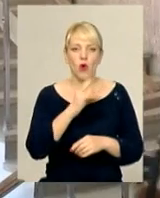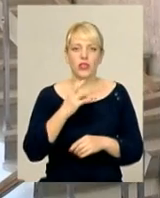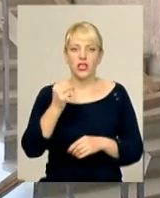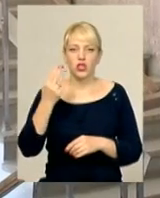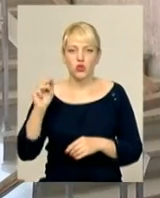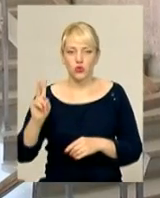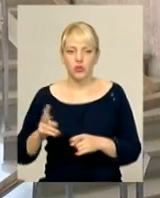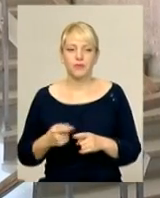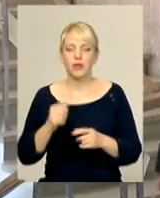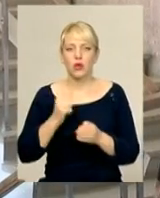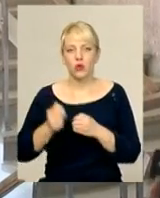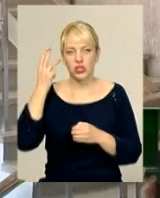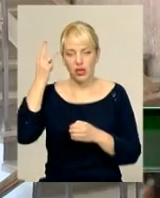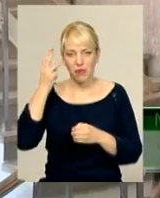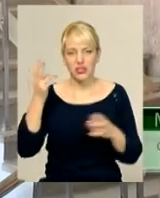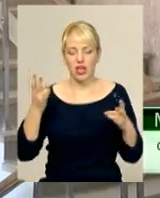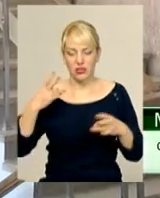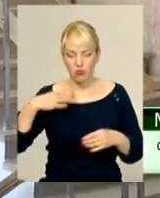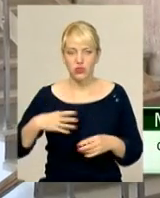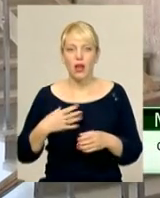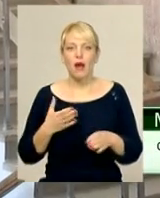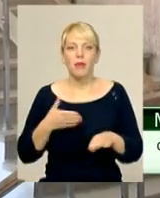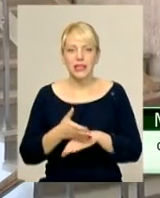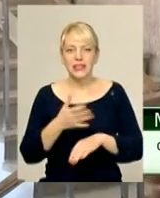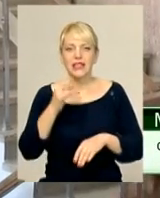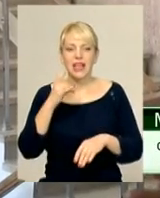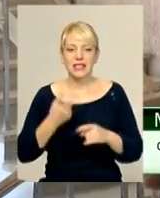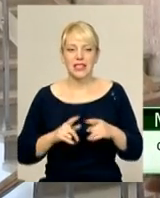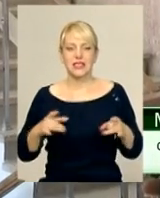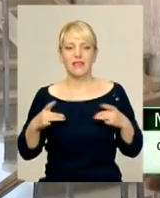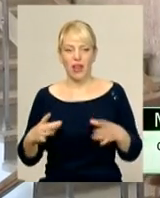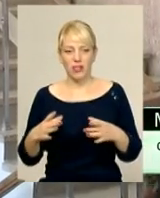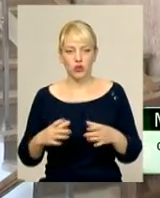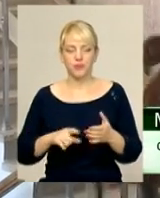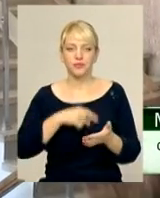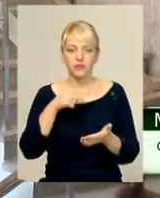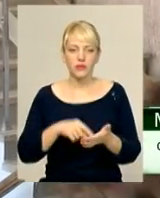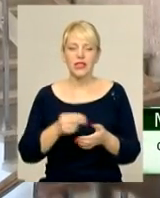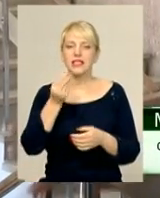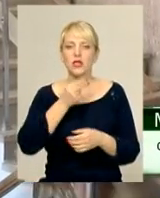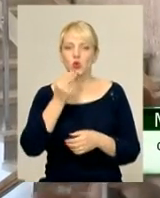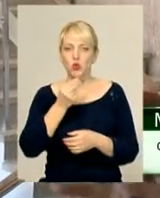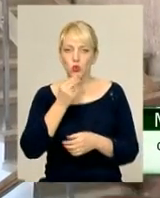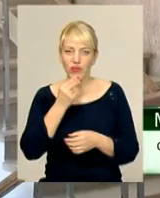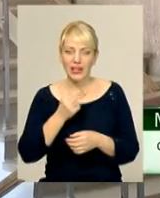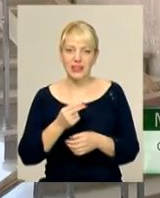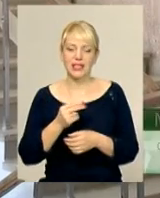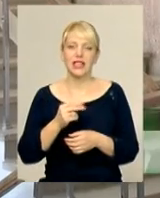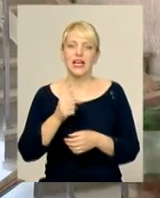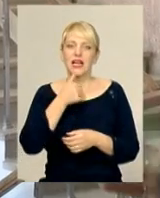Кожен хмельничан мусить прийти на це свято міст, скуштувати і